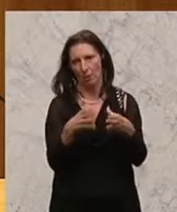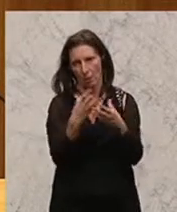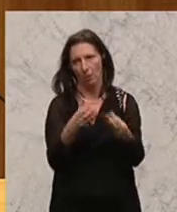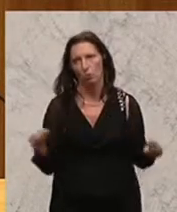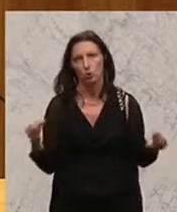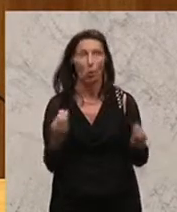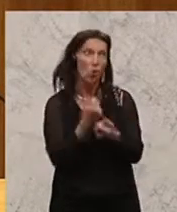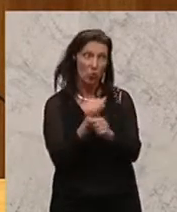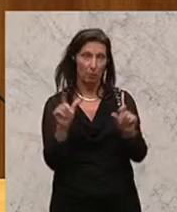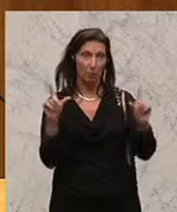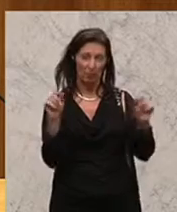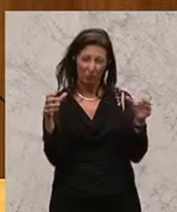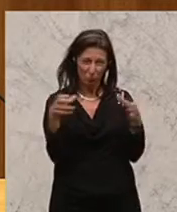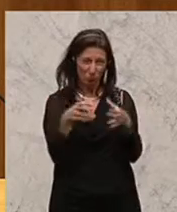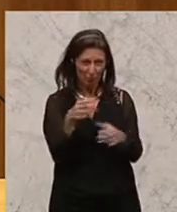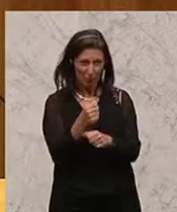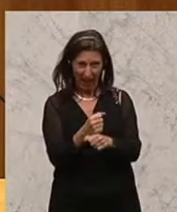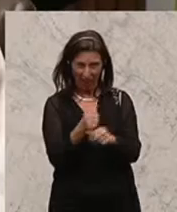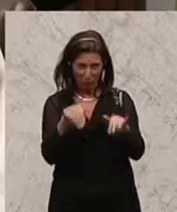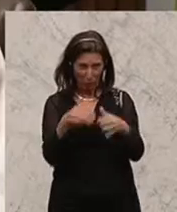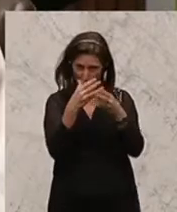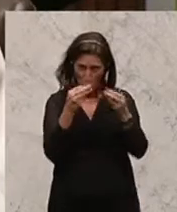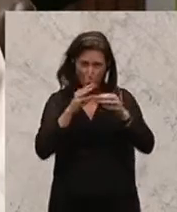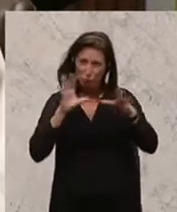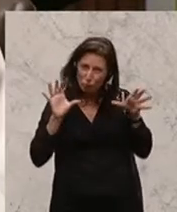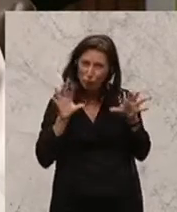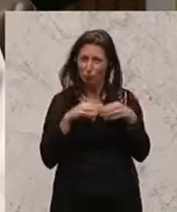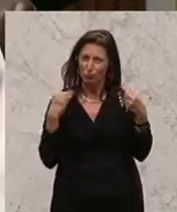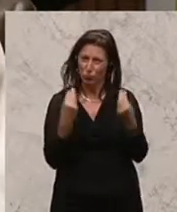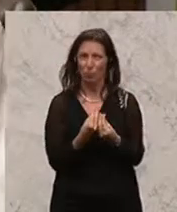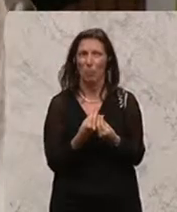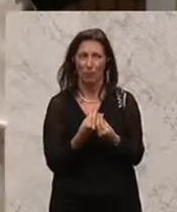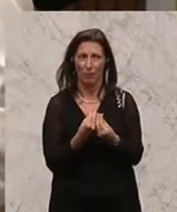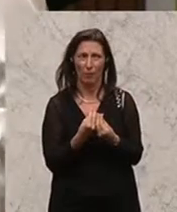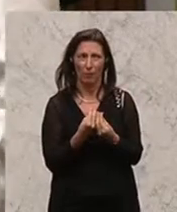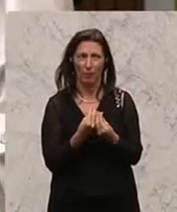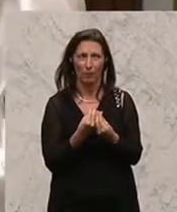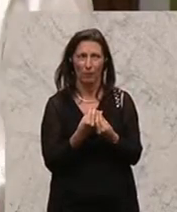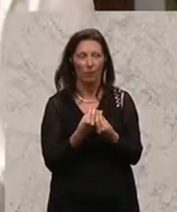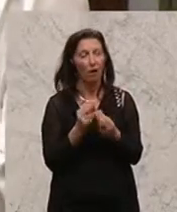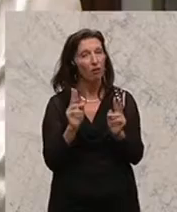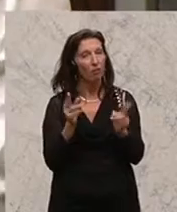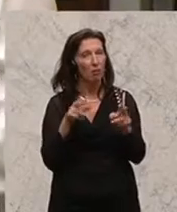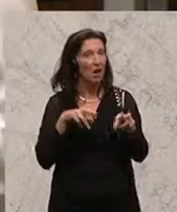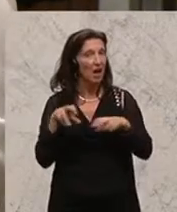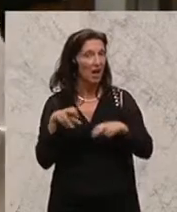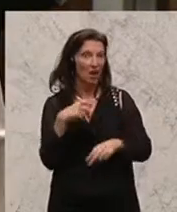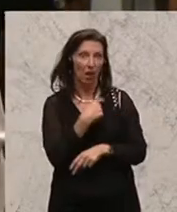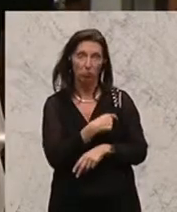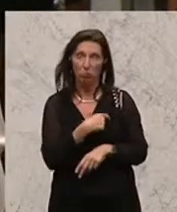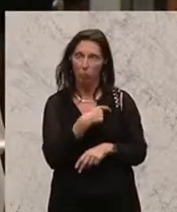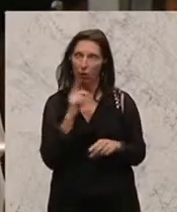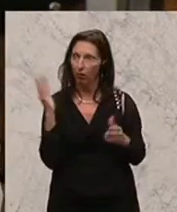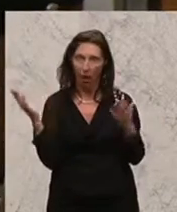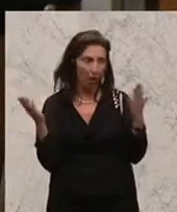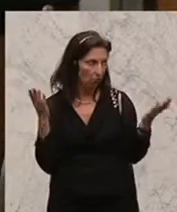dass wir alle zusammenstehen müssen und dass wir gemeinsam solche Lösungen finden. Denn die Regierungsparteien alleine sind nicht in der Lage,